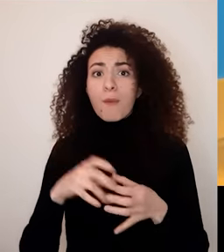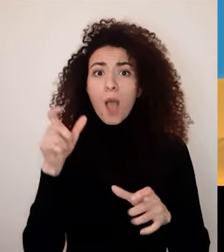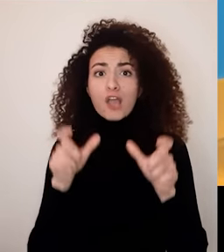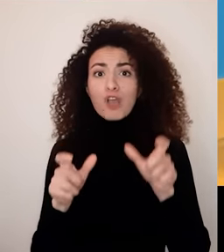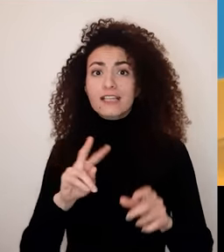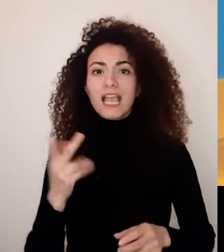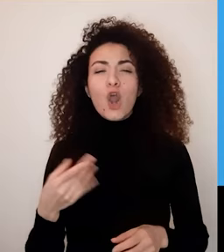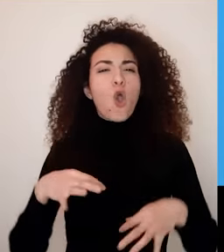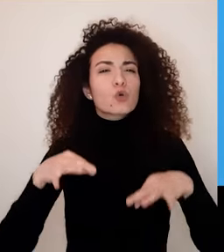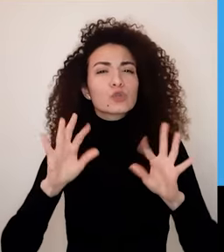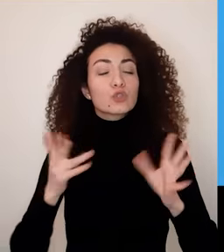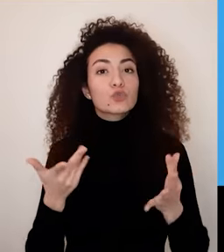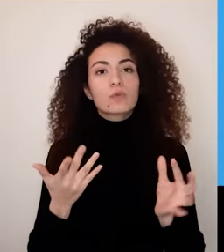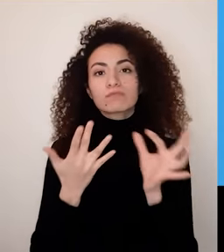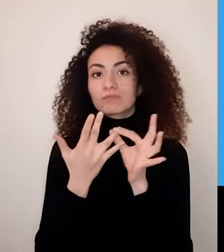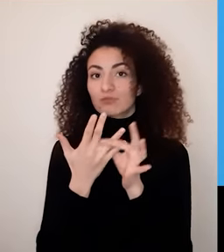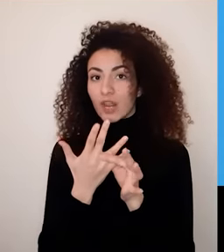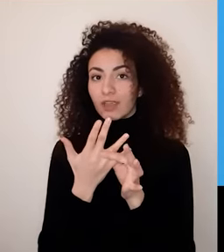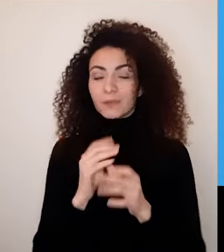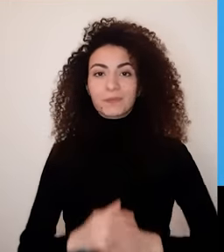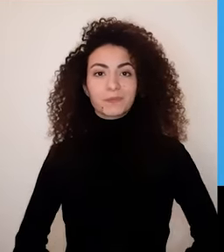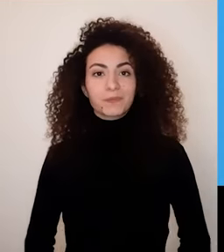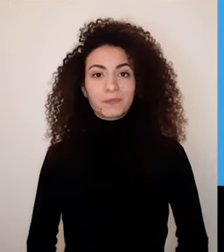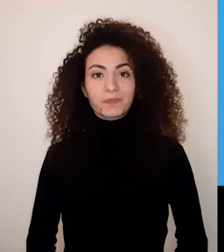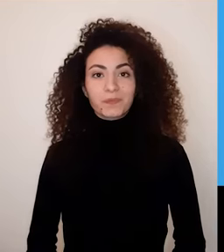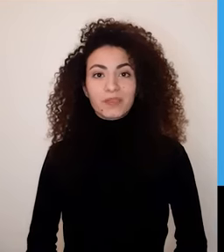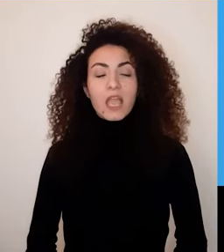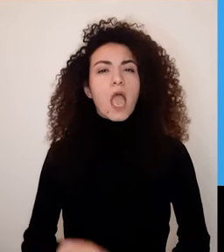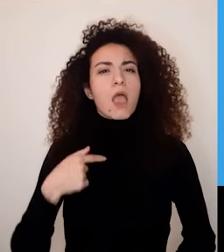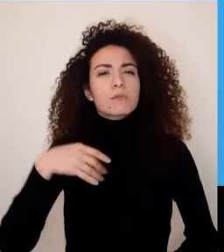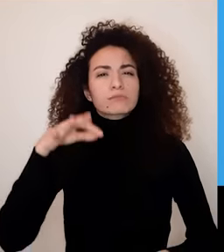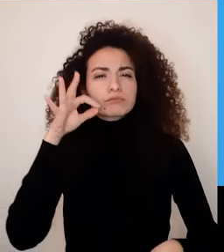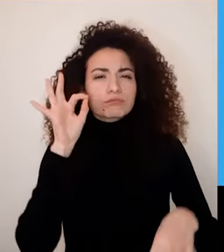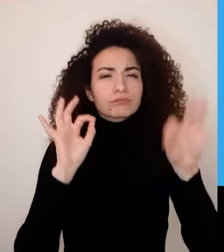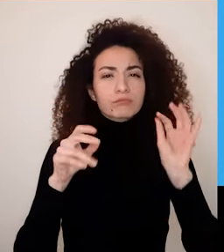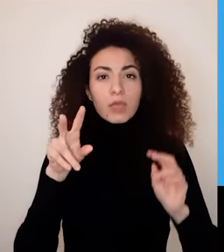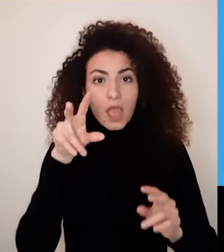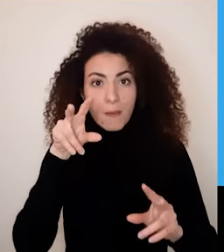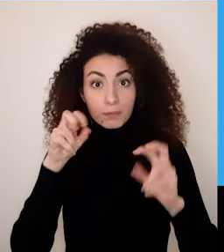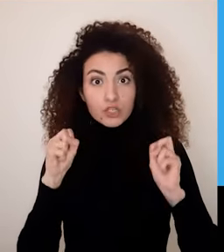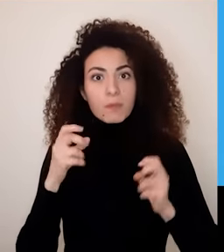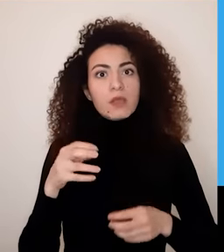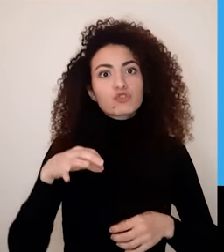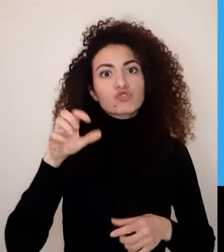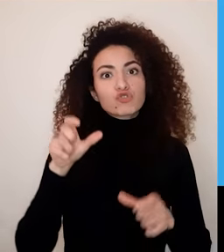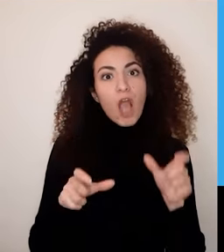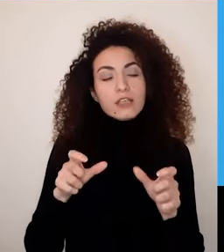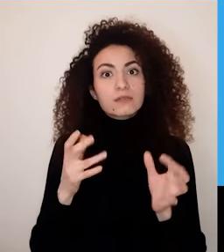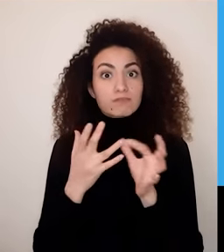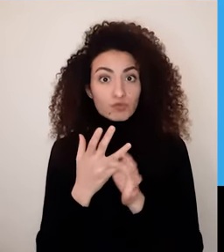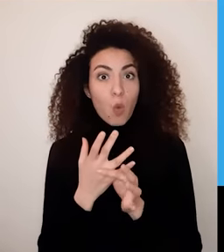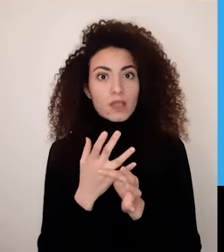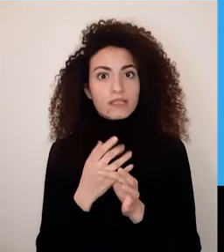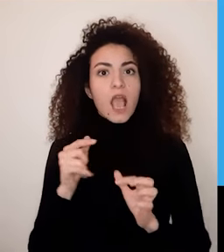العلاقي مع الآخر خاصة العلاقة العاطفية مع شريك الحياة المحتمل إيجاد شريك الحياة بيحتل